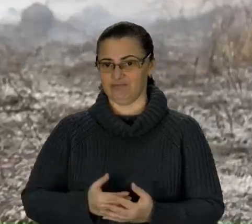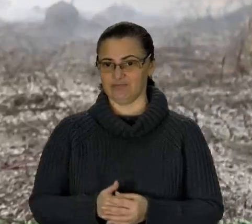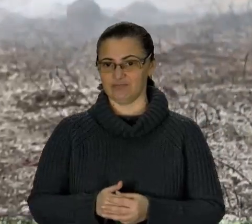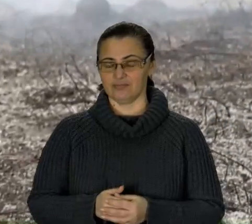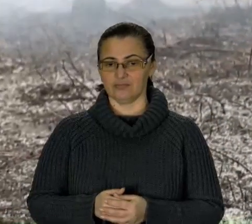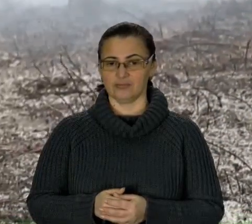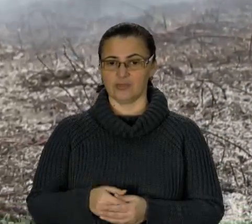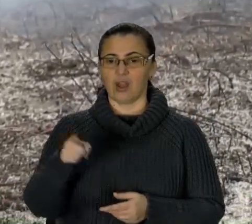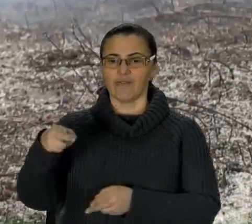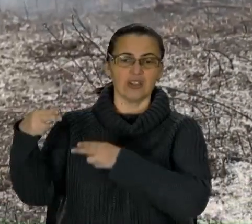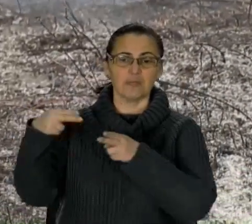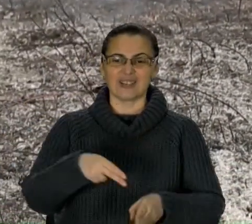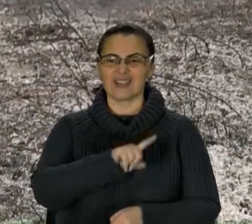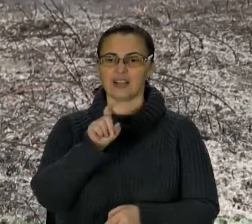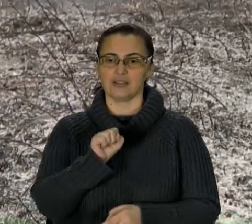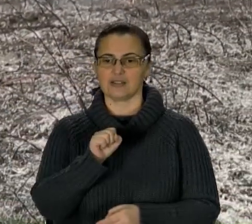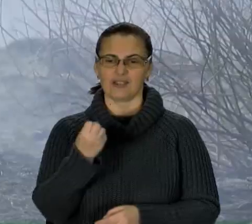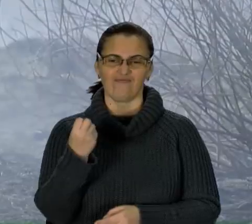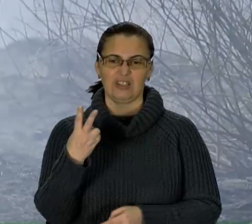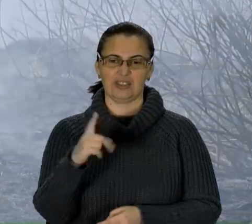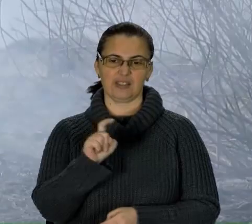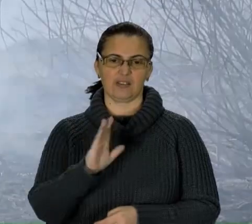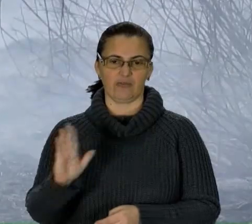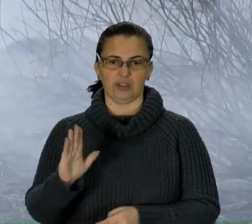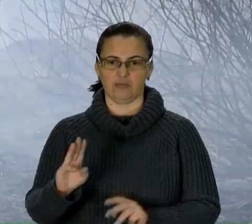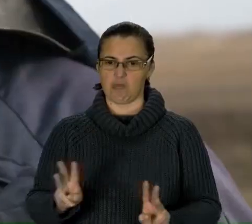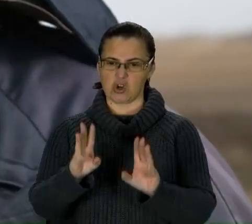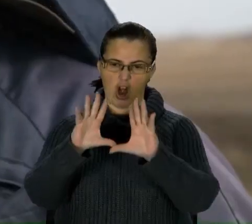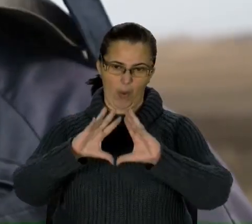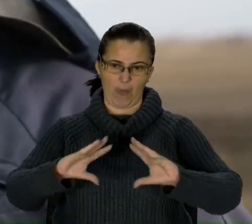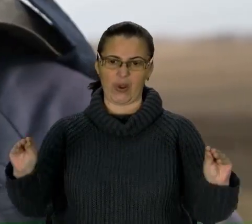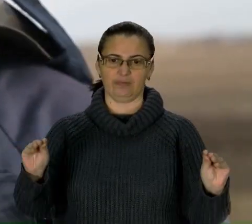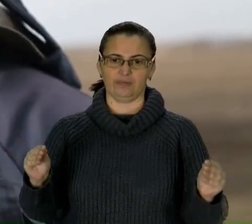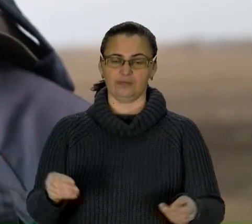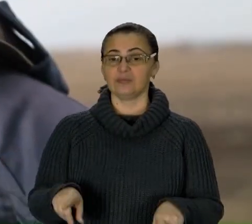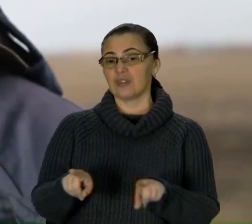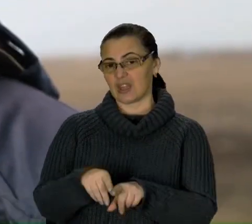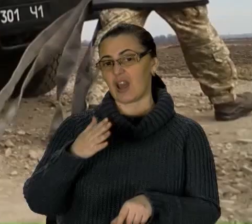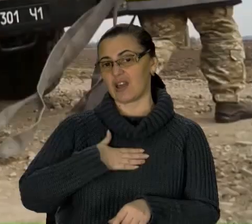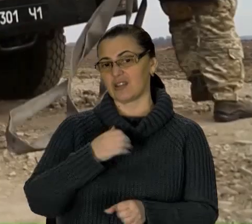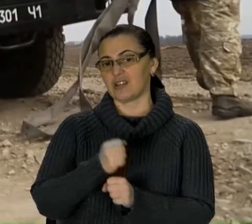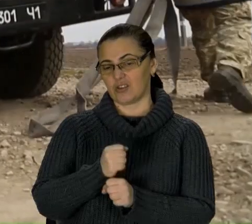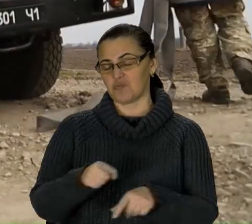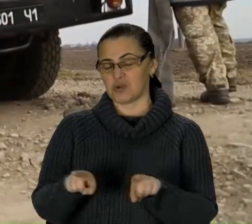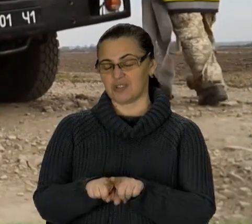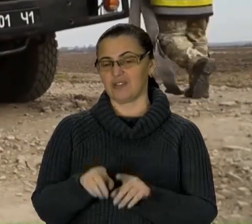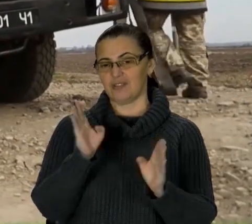Вони примчали за 12 хвилин. Пожежу ліквідовано. Тільки наша робота, така наша доля.